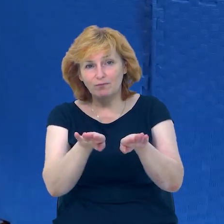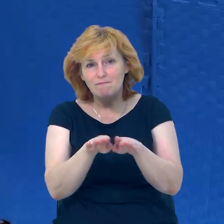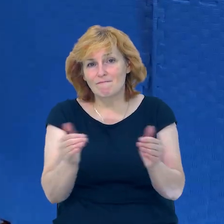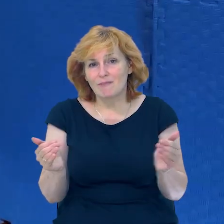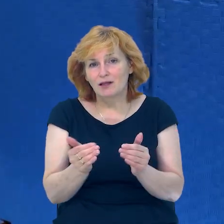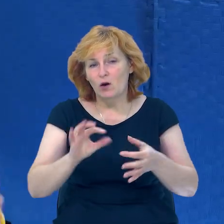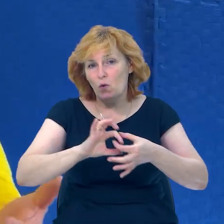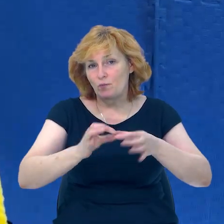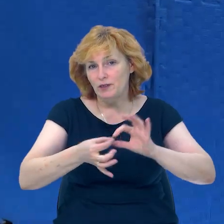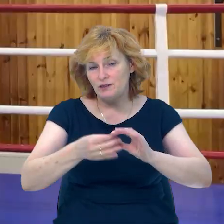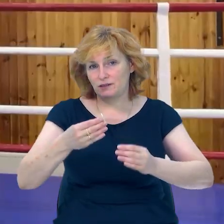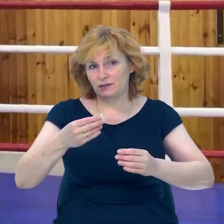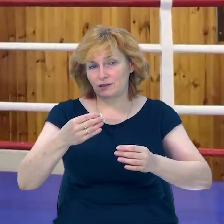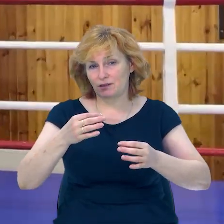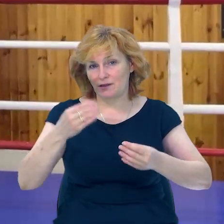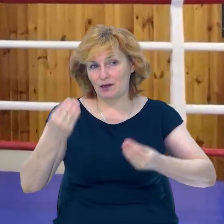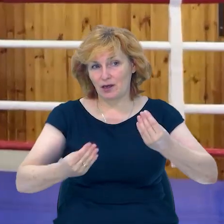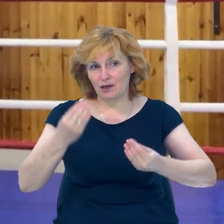ігри серед школярів.